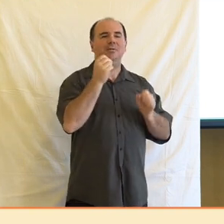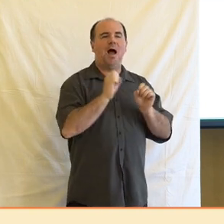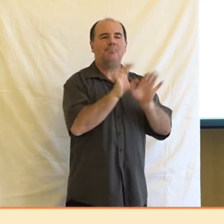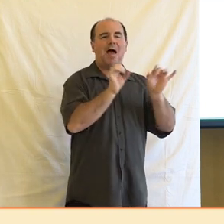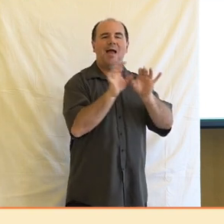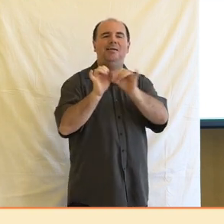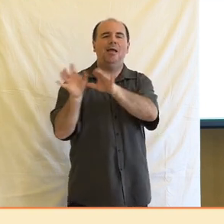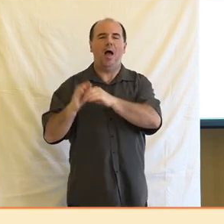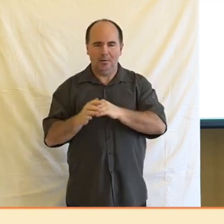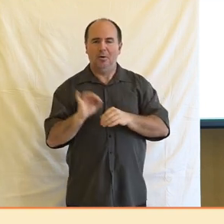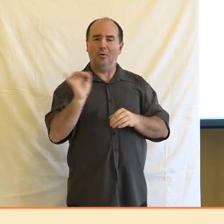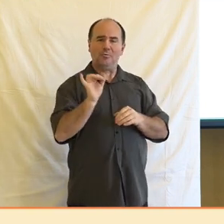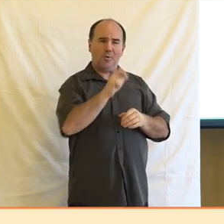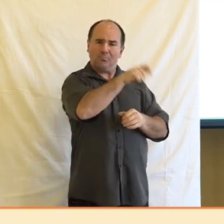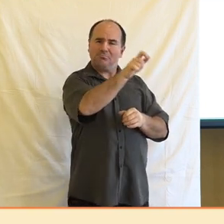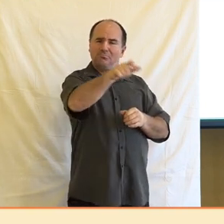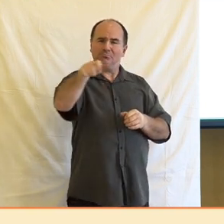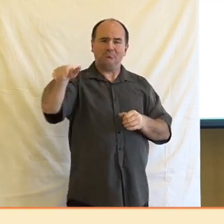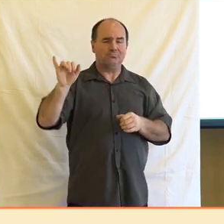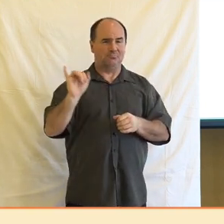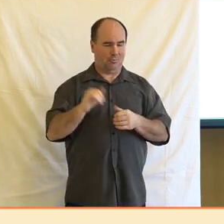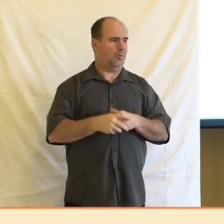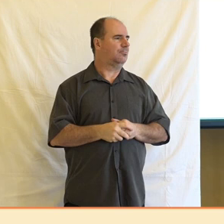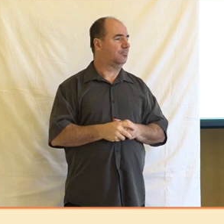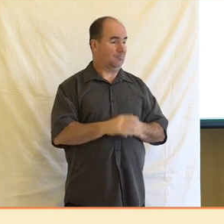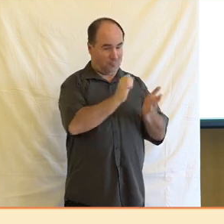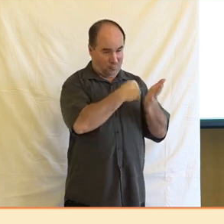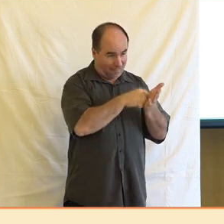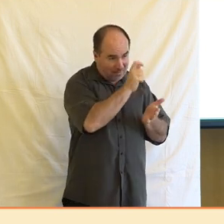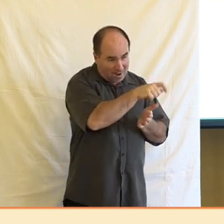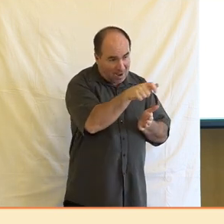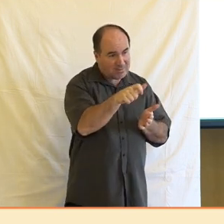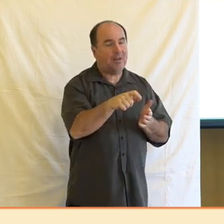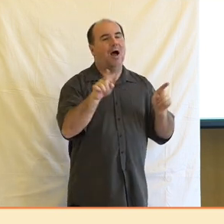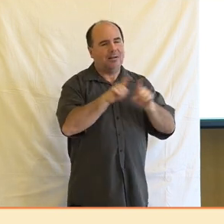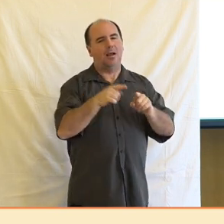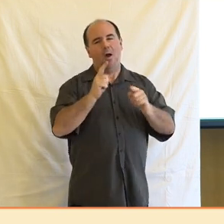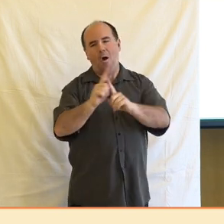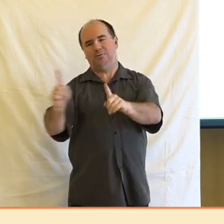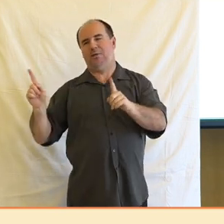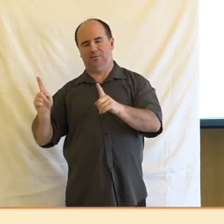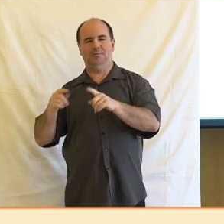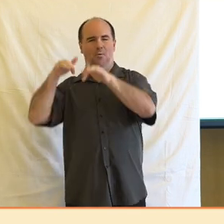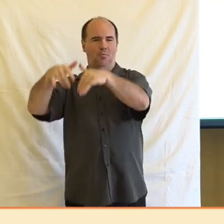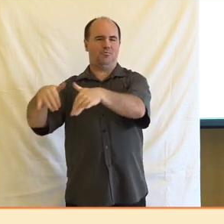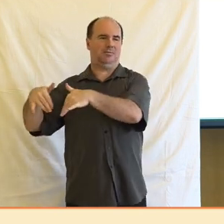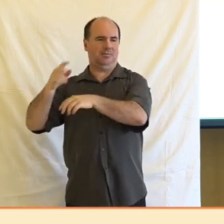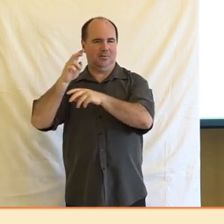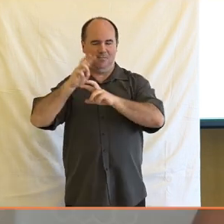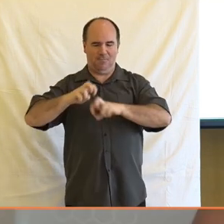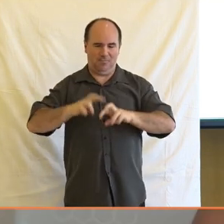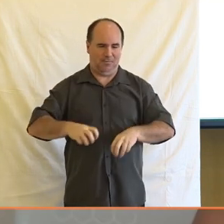naši respondenti, ať už tedy novináři, také ti ostatní účastníci výzkumu,